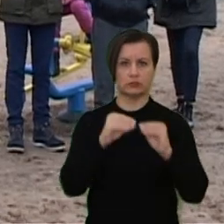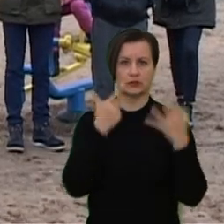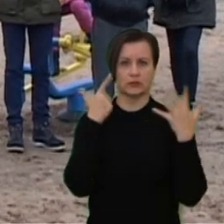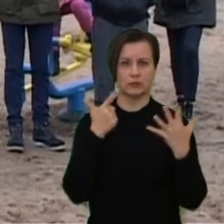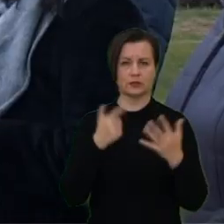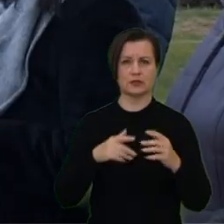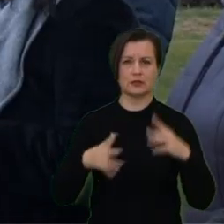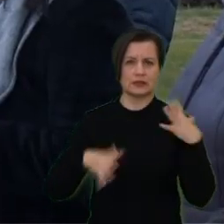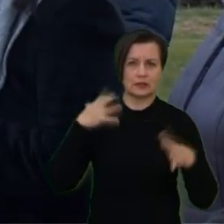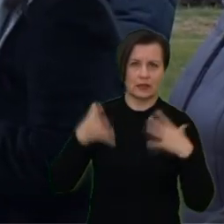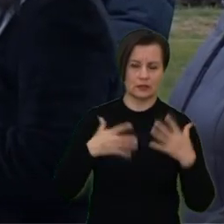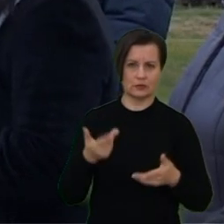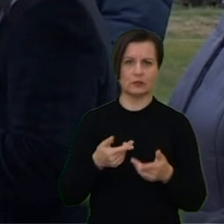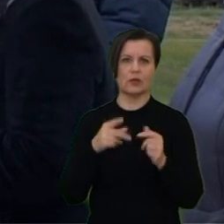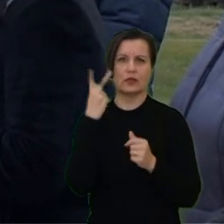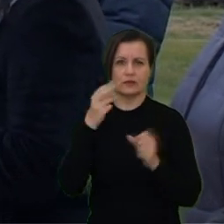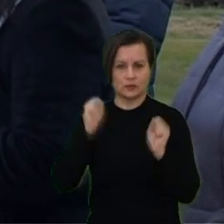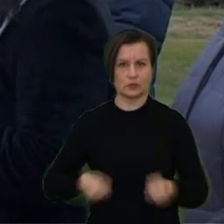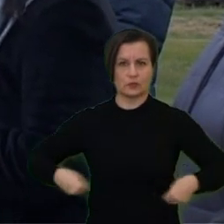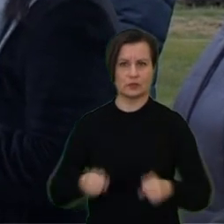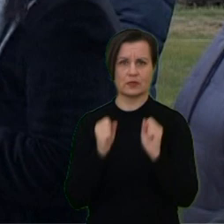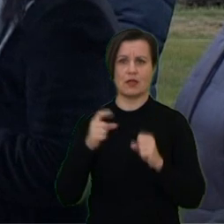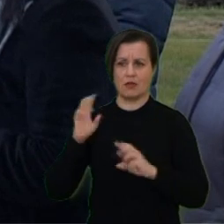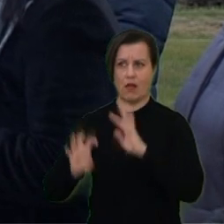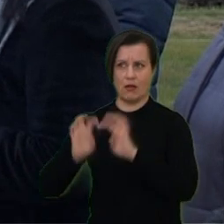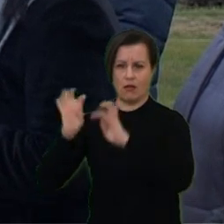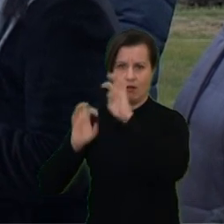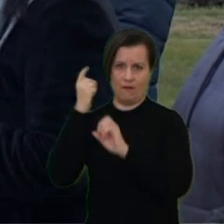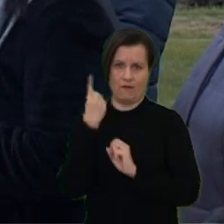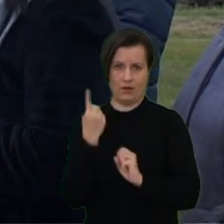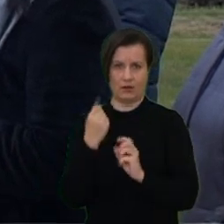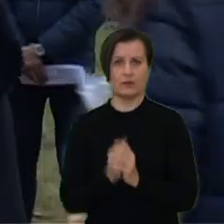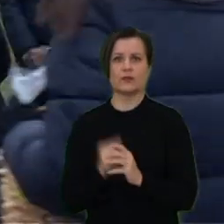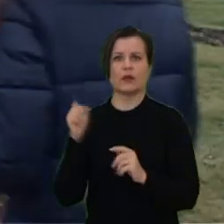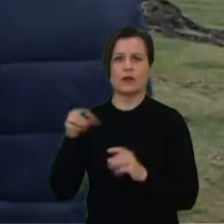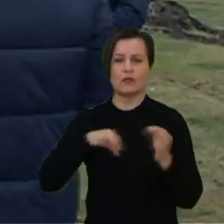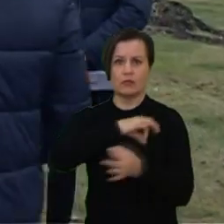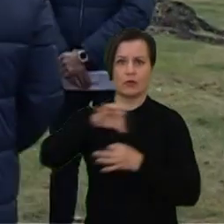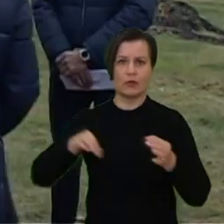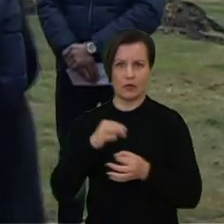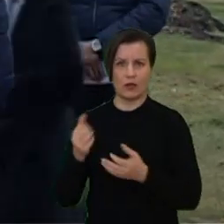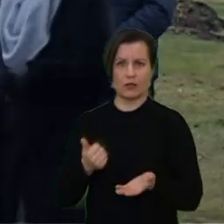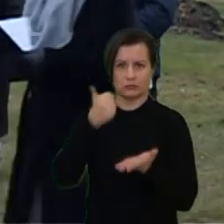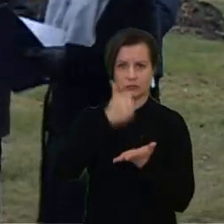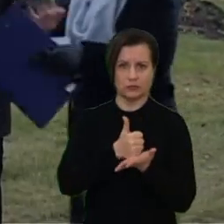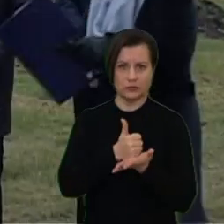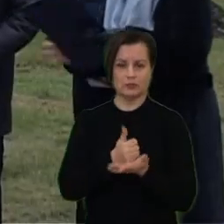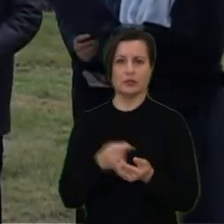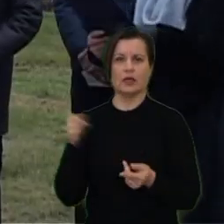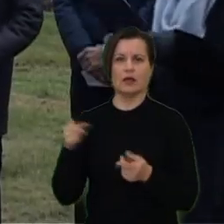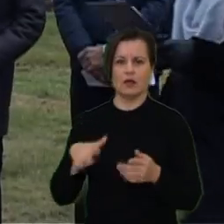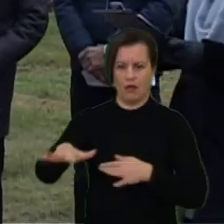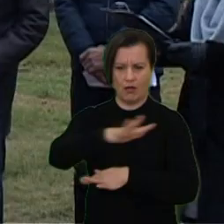septyni lauko treniruokliai, dvejos supinės ir viena laipinė mažiesiams. Projekta vykdžiusios bendruomenės lyderės minėjo, kad